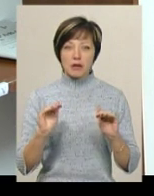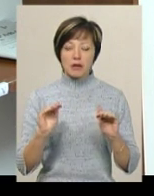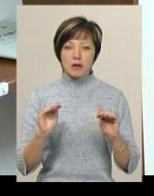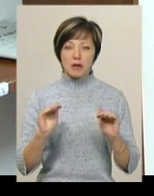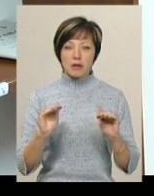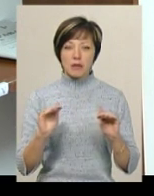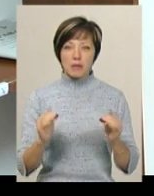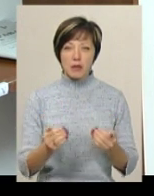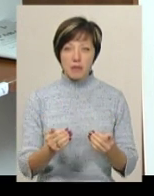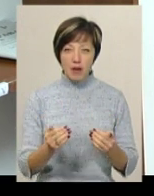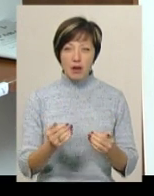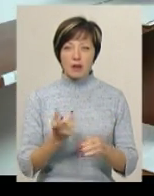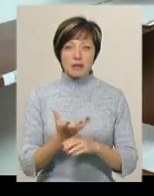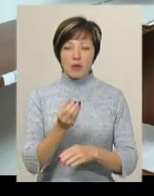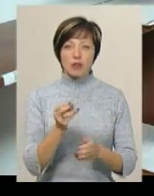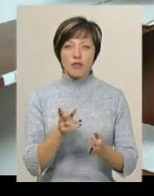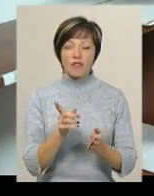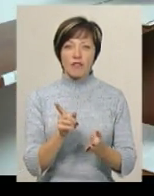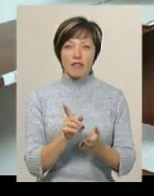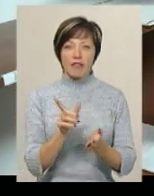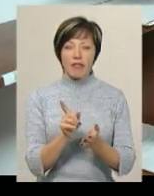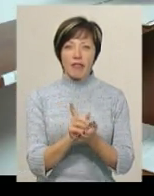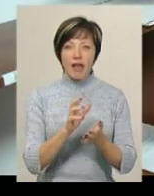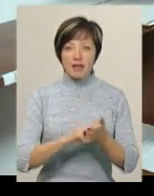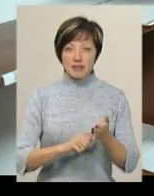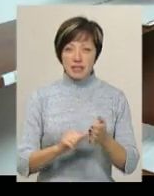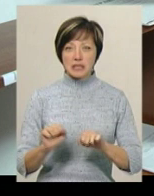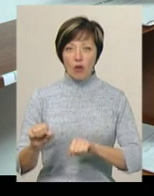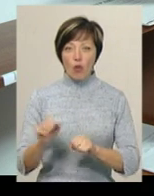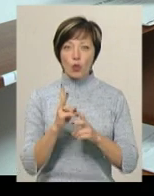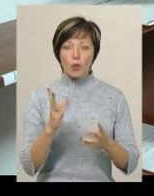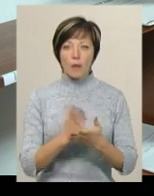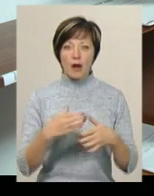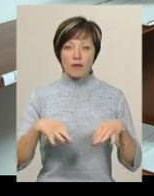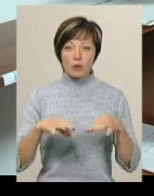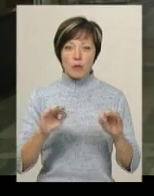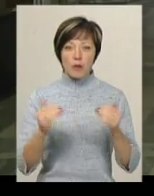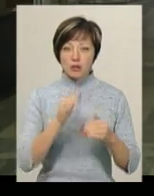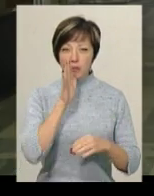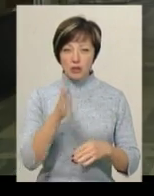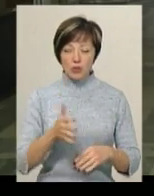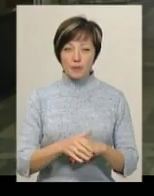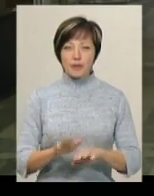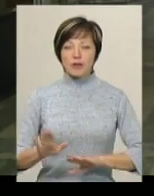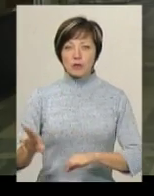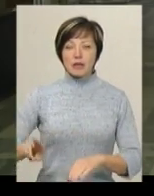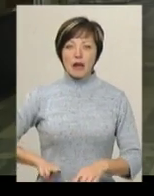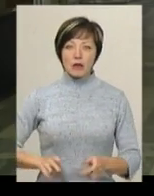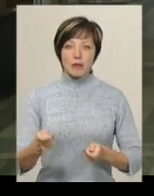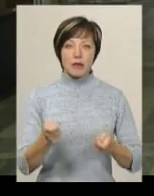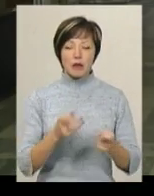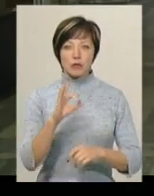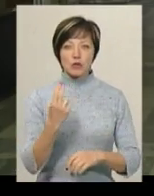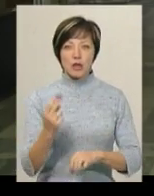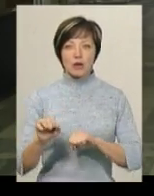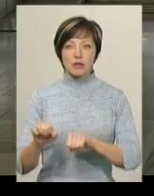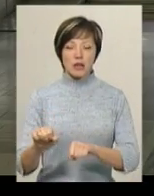не сплачує страхові внески. Хто має автомобіль менше п'яти років. Заступник директора департаменту